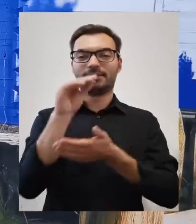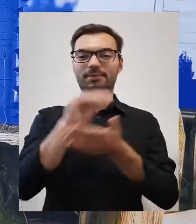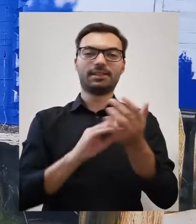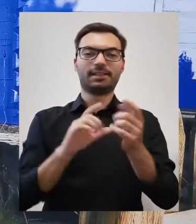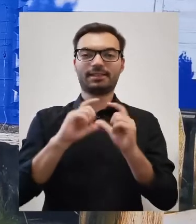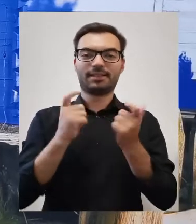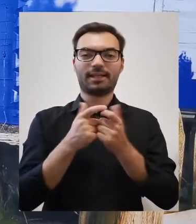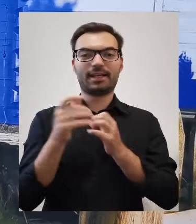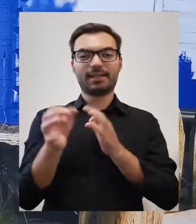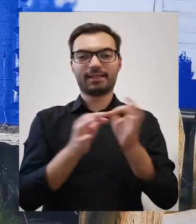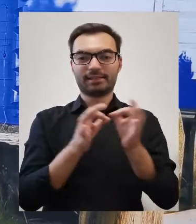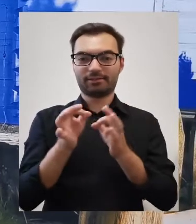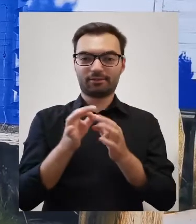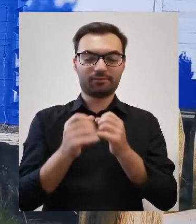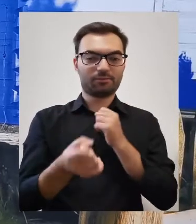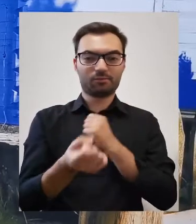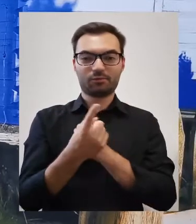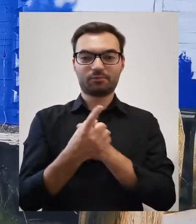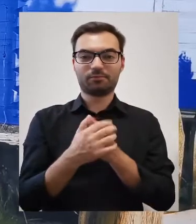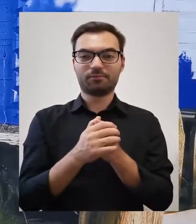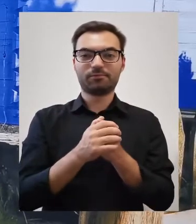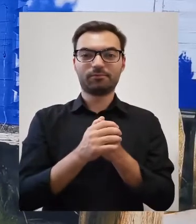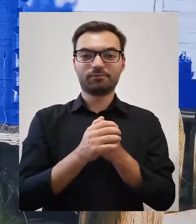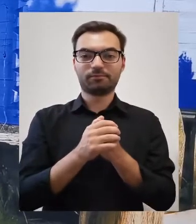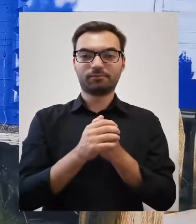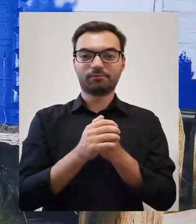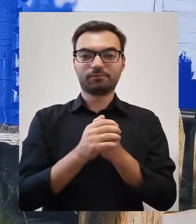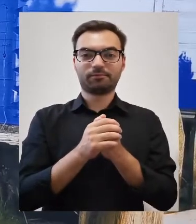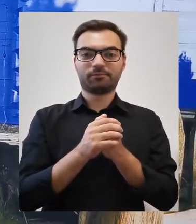jest cała ta historia, to niezwykłe wydarzenie,